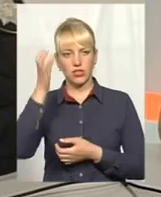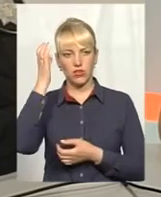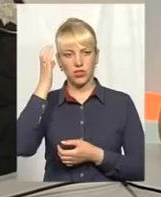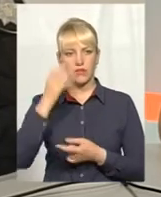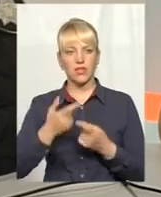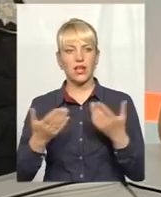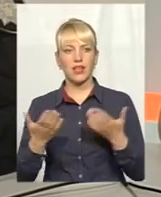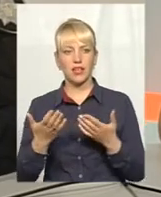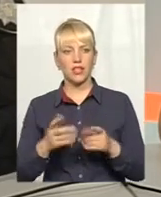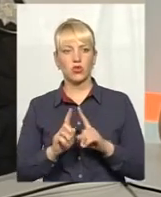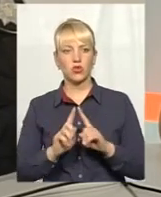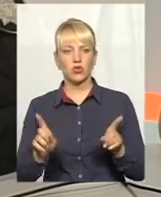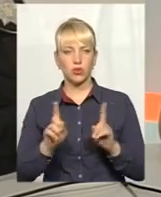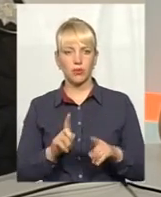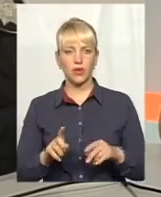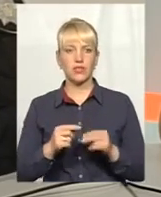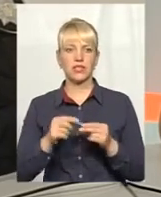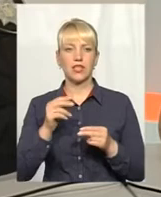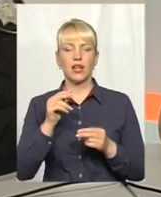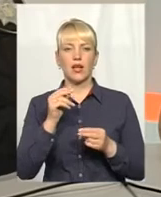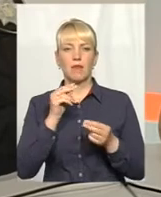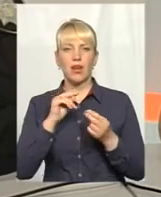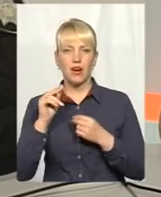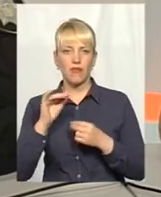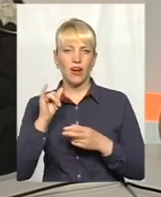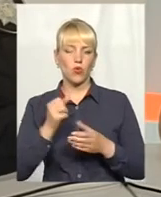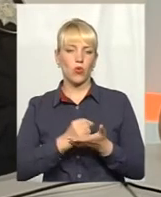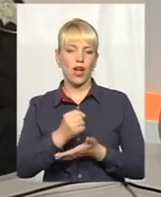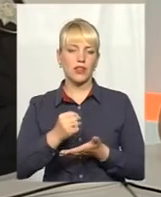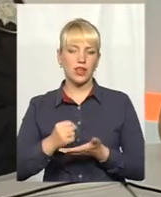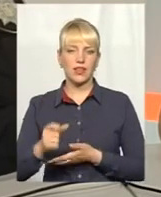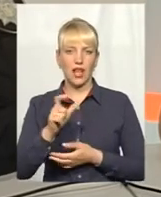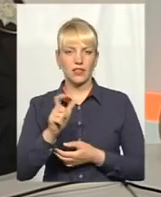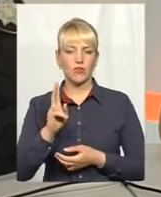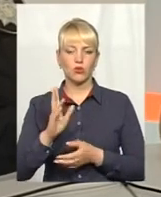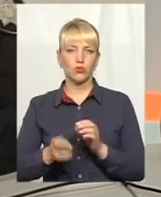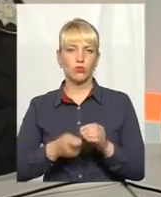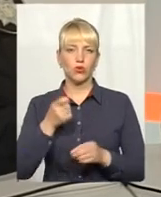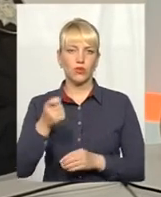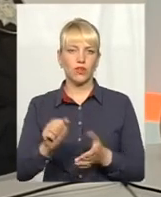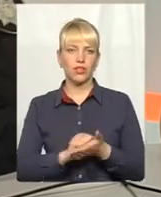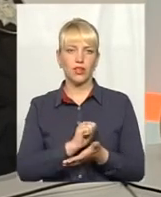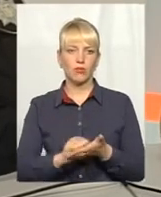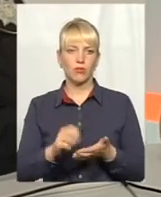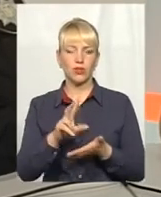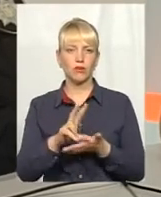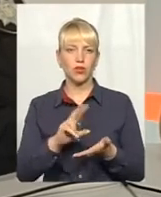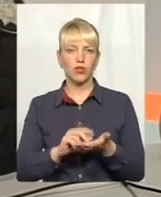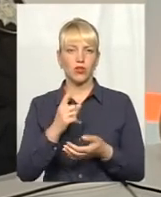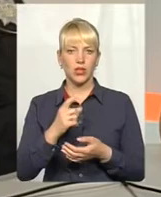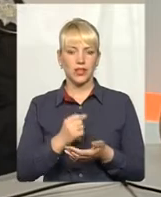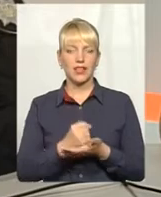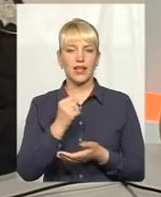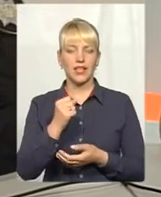якихось особливостей, переваг в кандидатів, які будуть подавати документи, до прикладу, один кандидат з